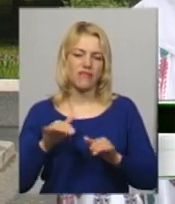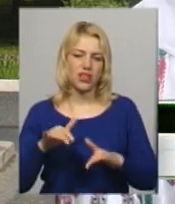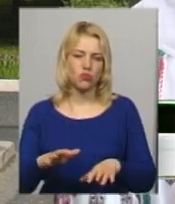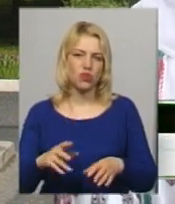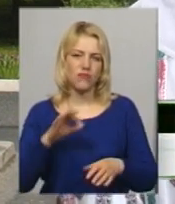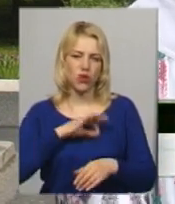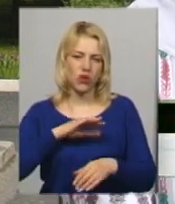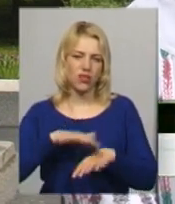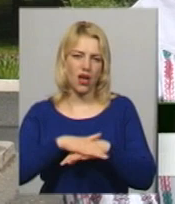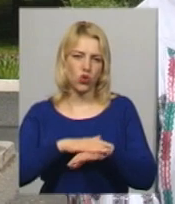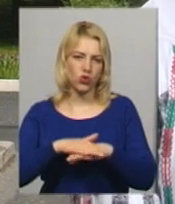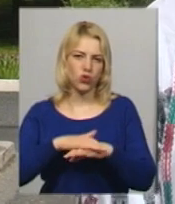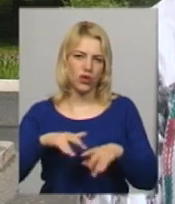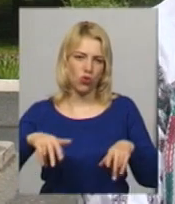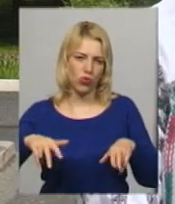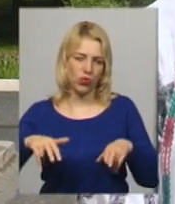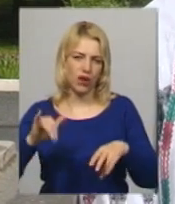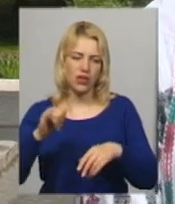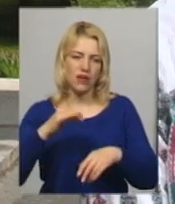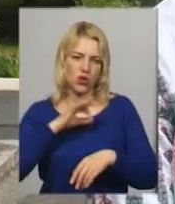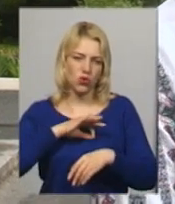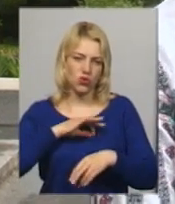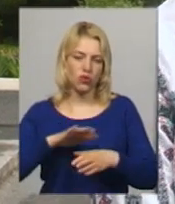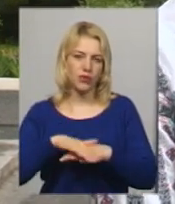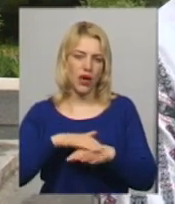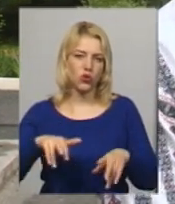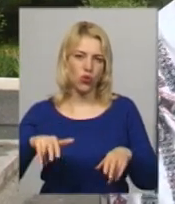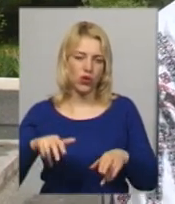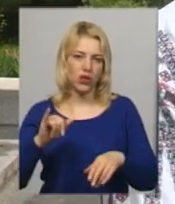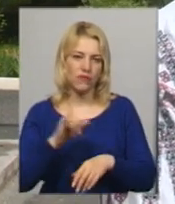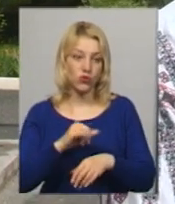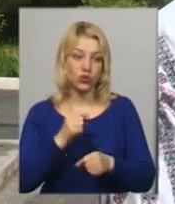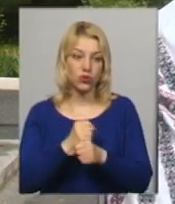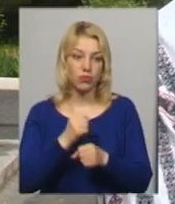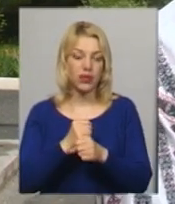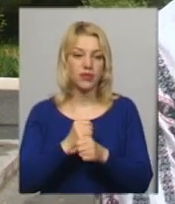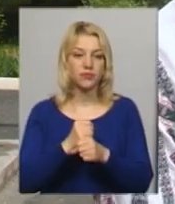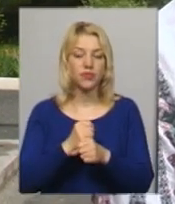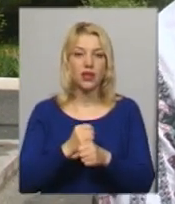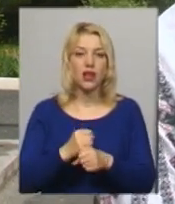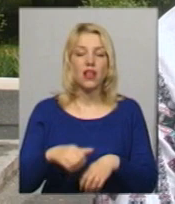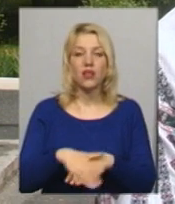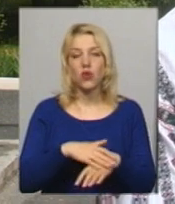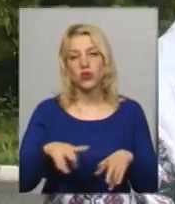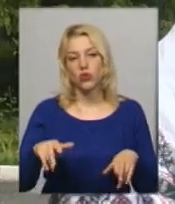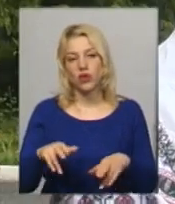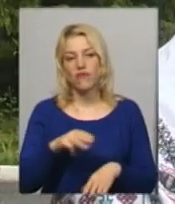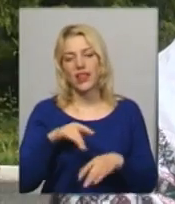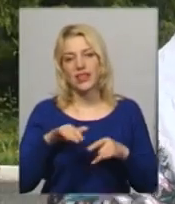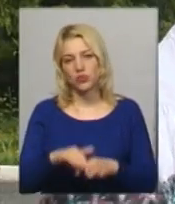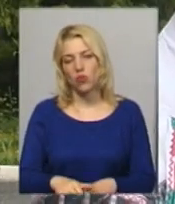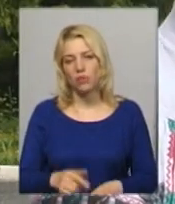народної хореографії. І ми використали народну хореографію і зробили в народній хореографії флешмоб.